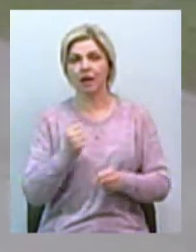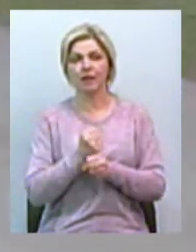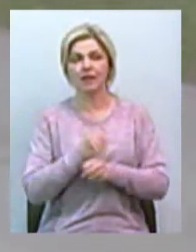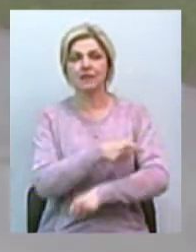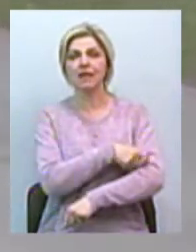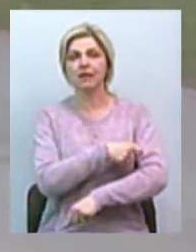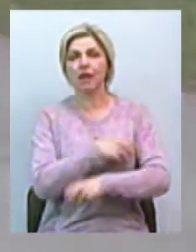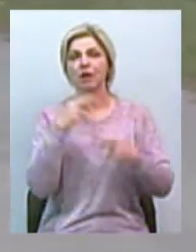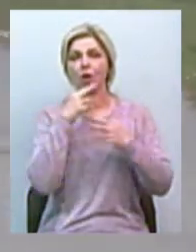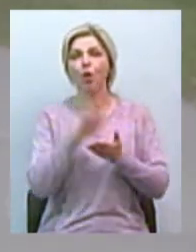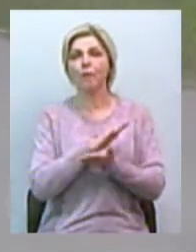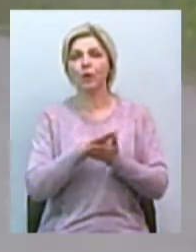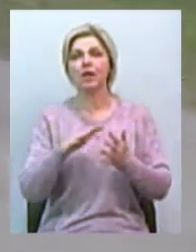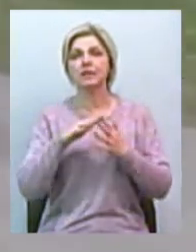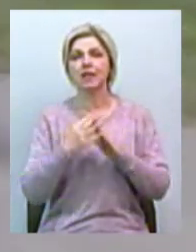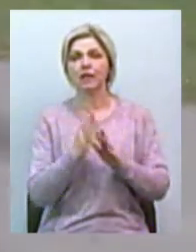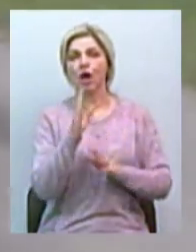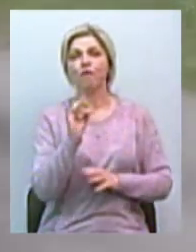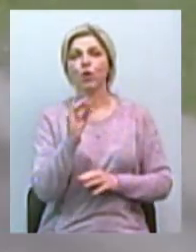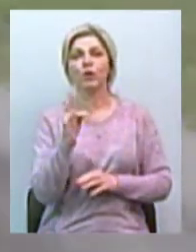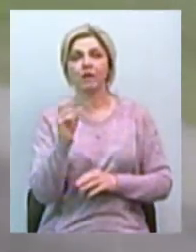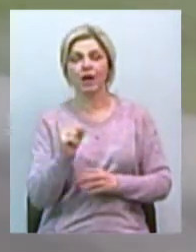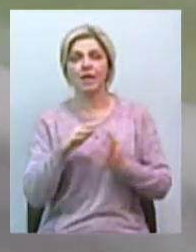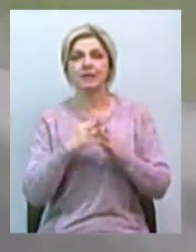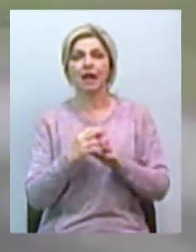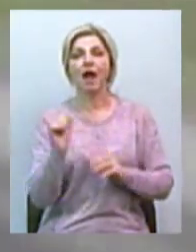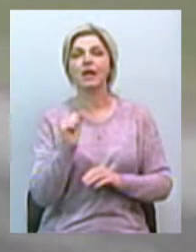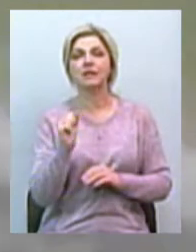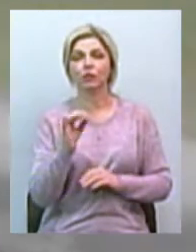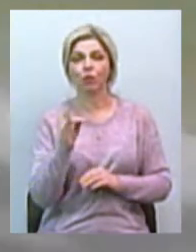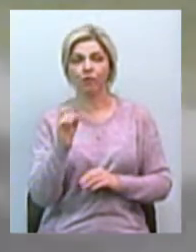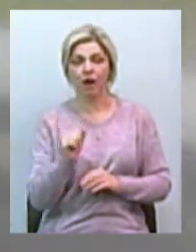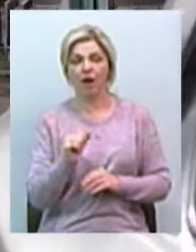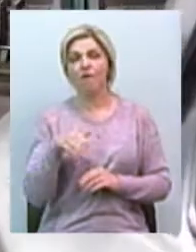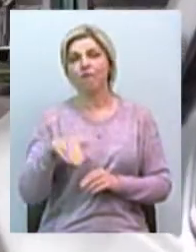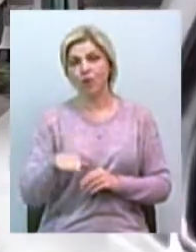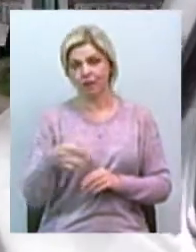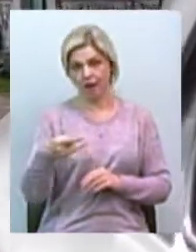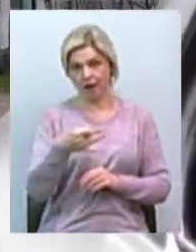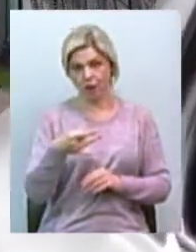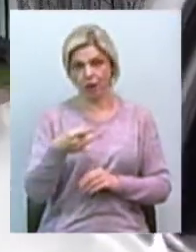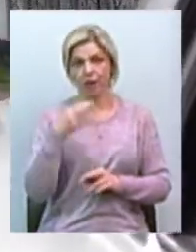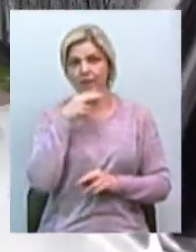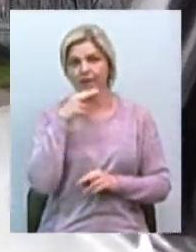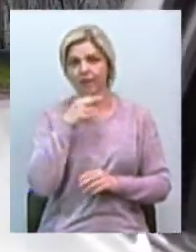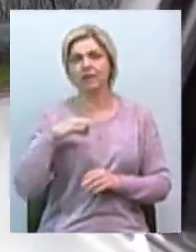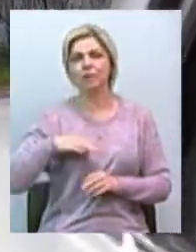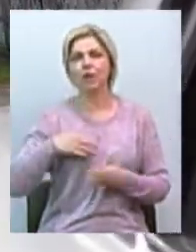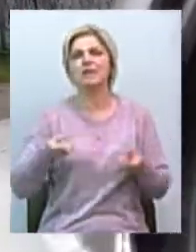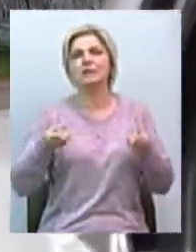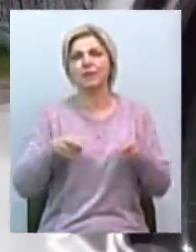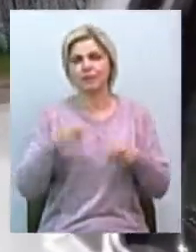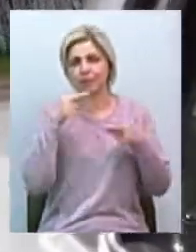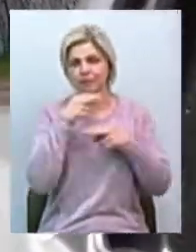вулиць у селах Воронівка, Прибужани та селищі Олександрівка Вознесенського району. Для дезінфекції використовується спеціальна суміш,